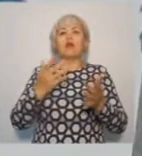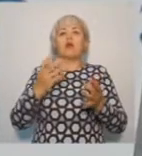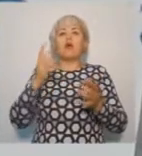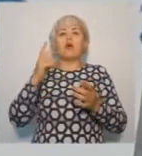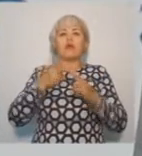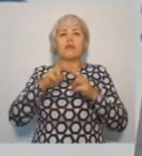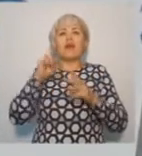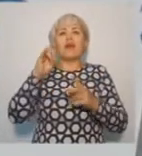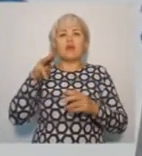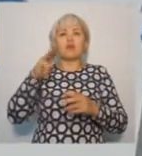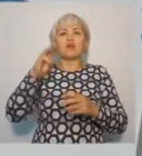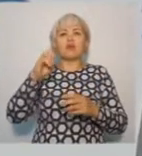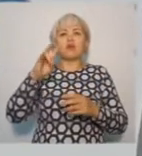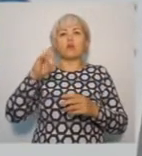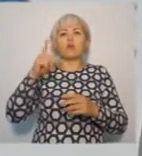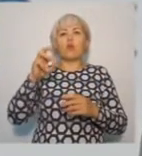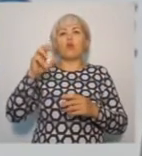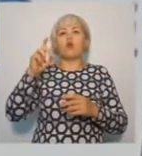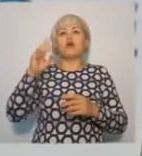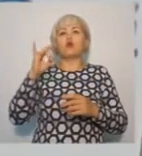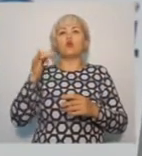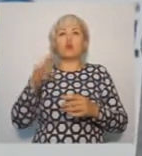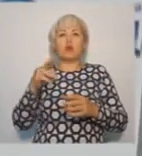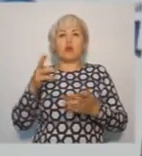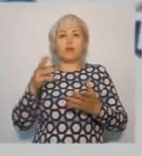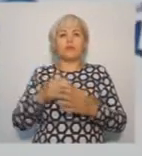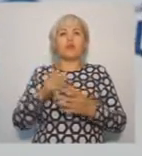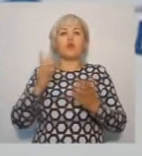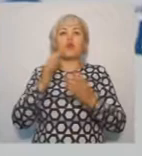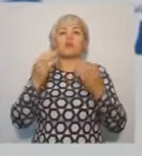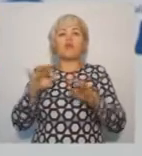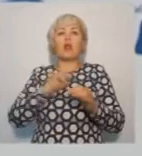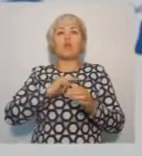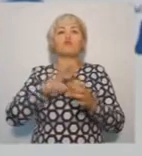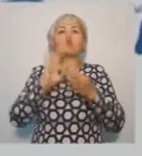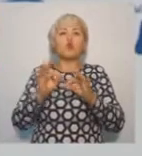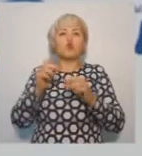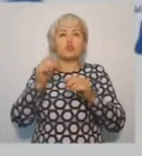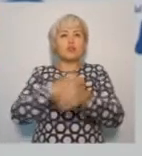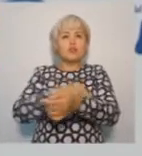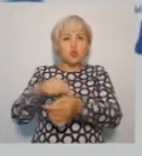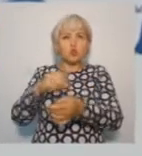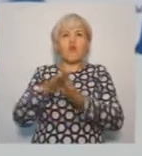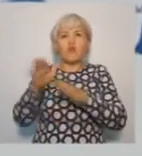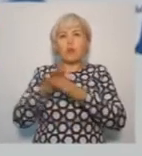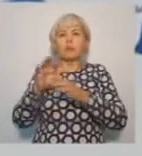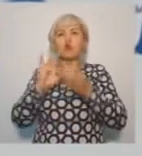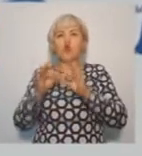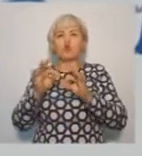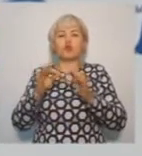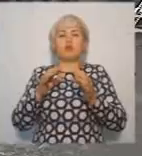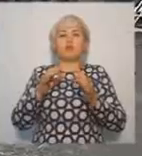сложных сосудах, который позволяет выполнять сложнейшие вмешательства внутри сосудистые, без какого-то разреза кожи